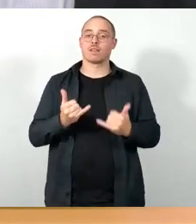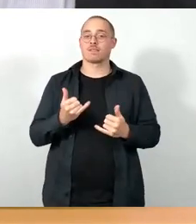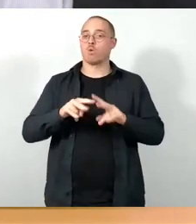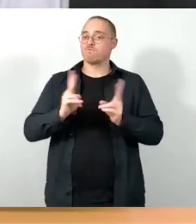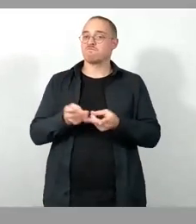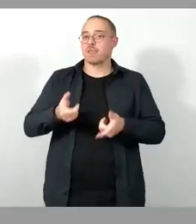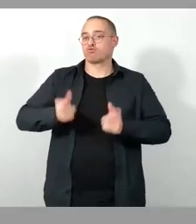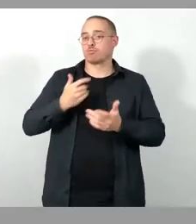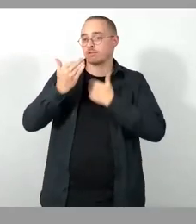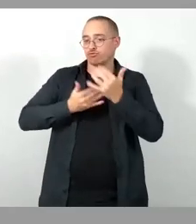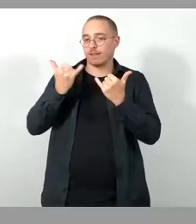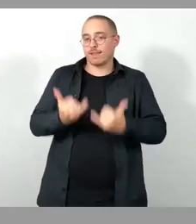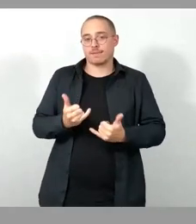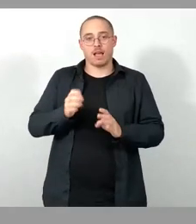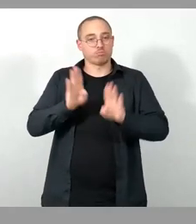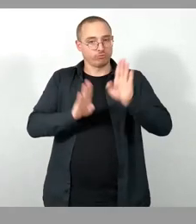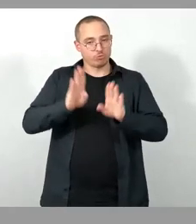zustimmen möchte, den bitte ich jetzt um das Stimmzeichen.